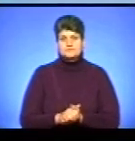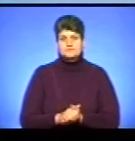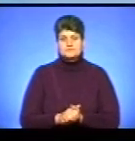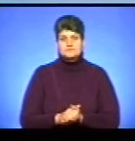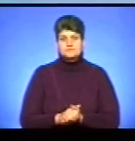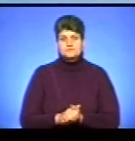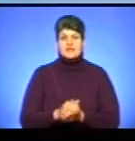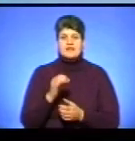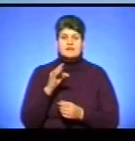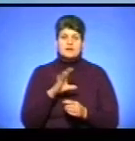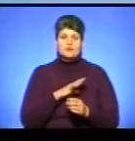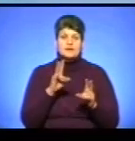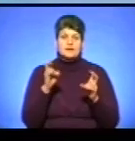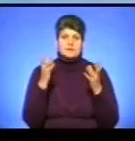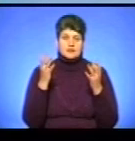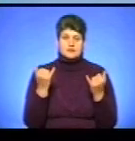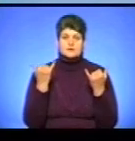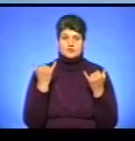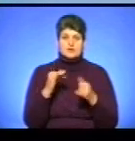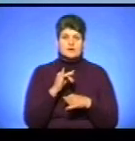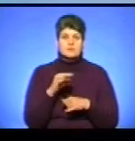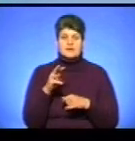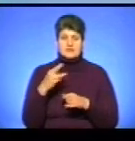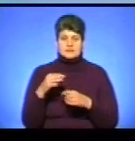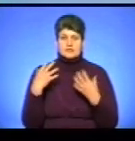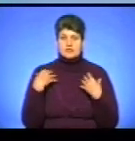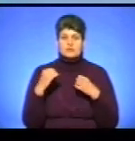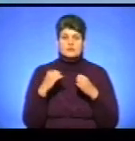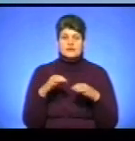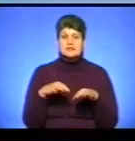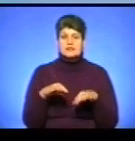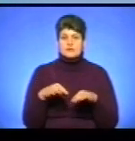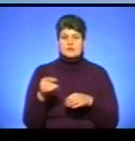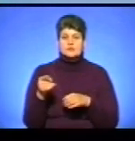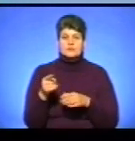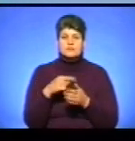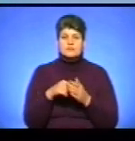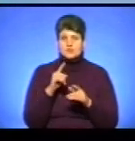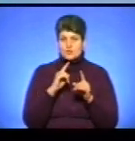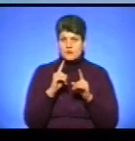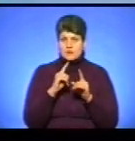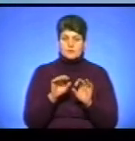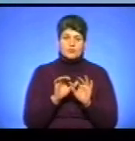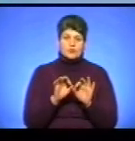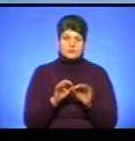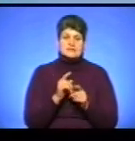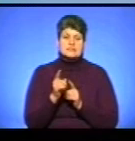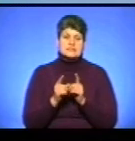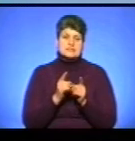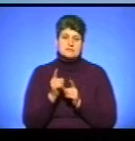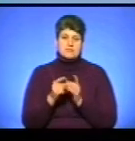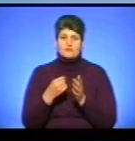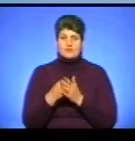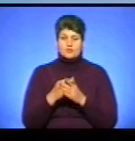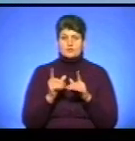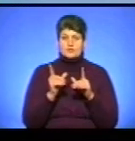В ефірі була тема дня. Сьогодні Ігор Модинський, начальник управління транспорту Тернопільської міської ради, прокоментував зміни у вартості